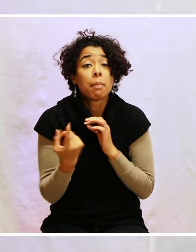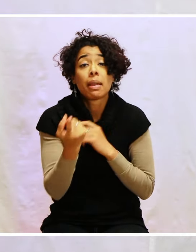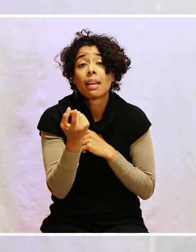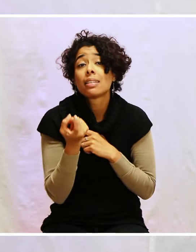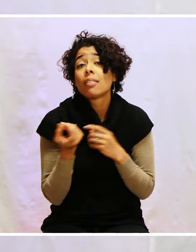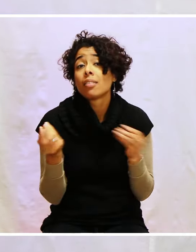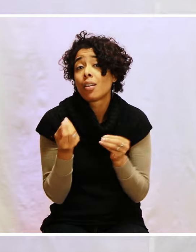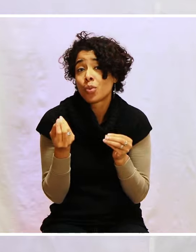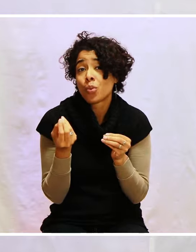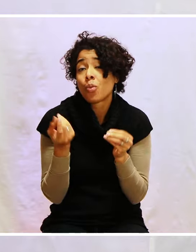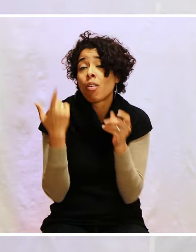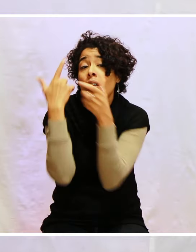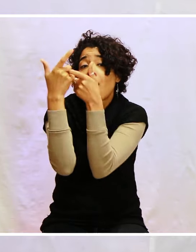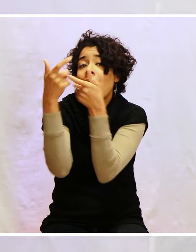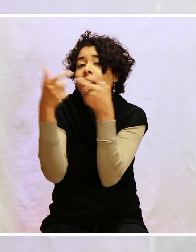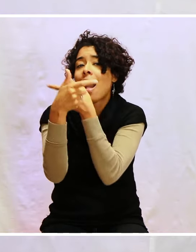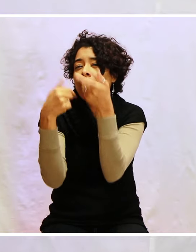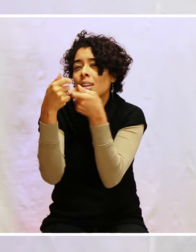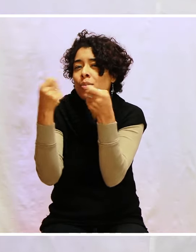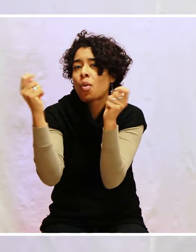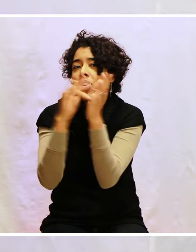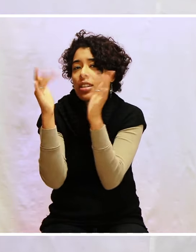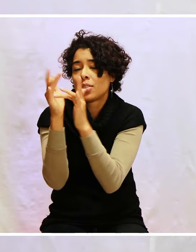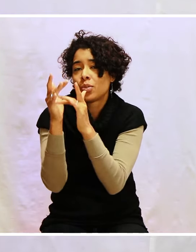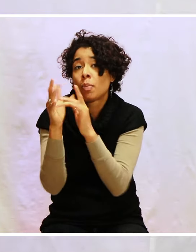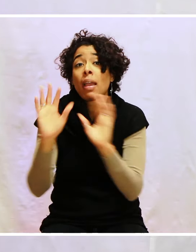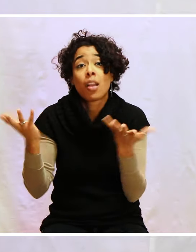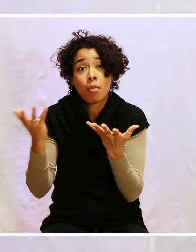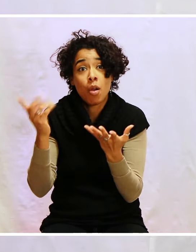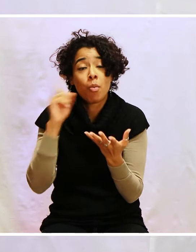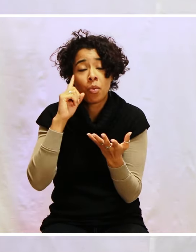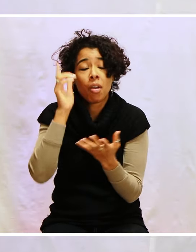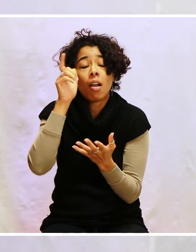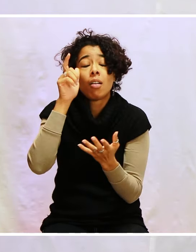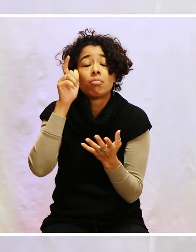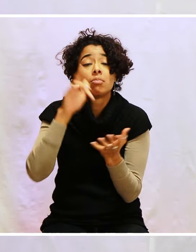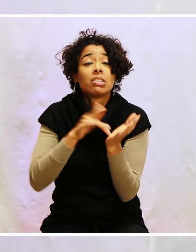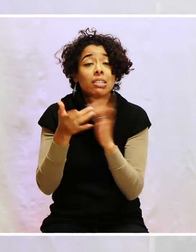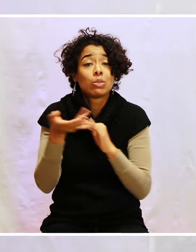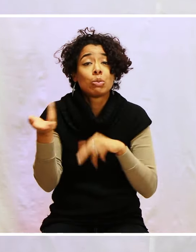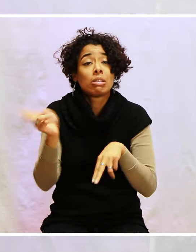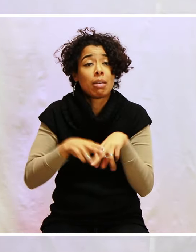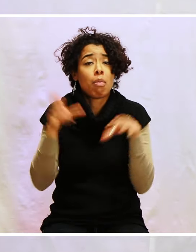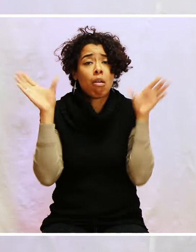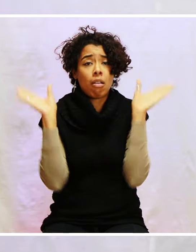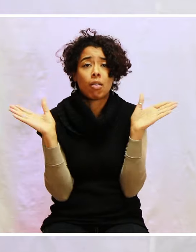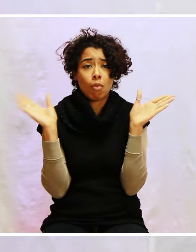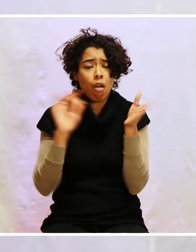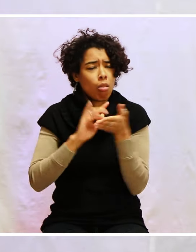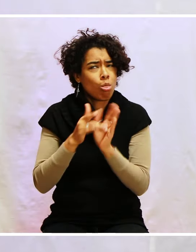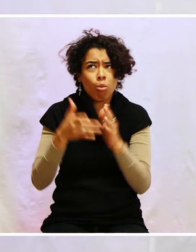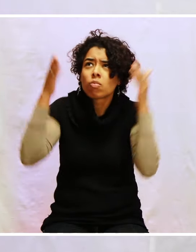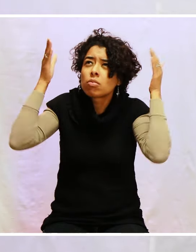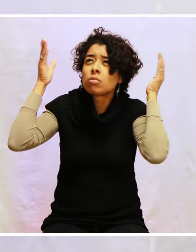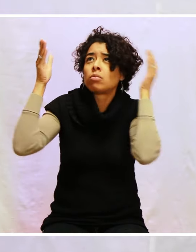-nous pu être attachés à Christ ? Parce que Jésus-Christ a payé le prix à la croix, encore une fois. Tout est centré sur Jésus.